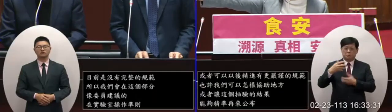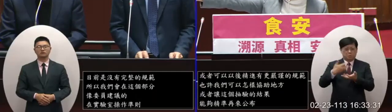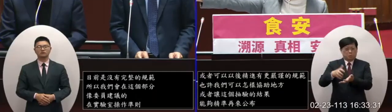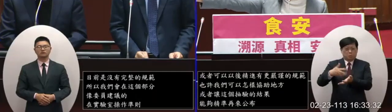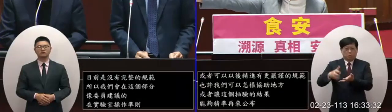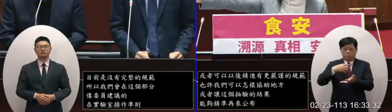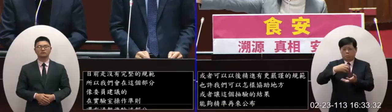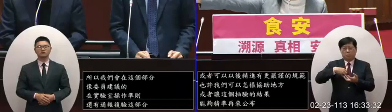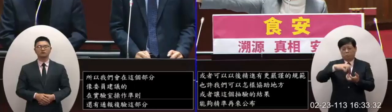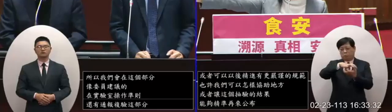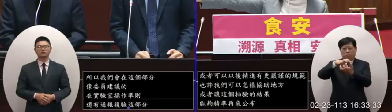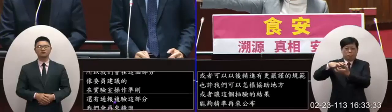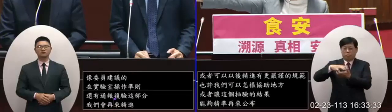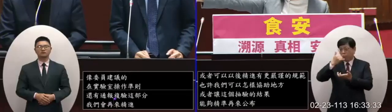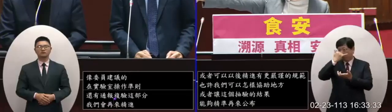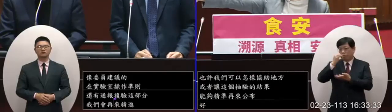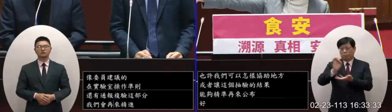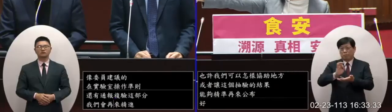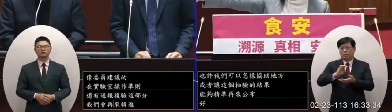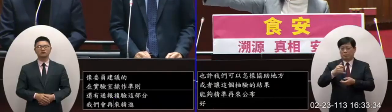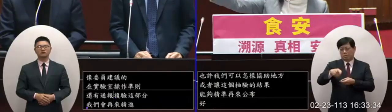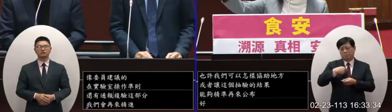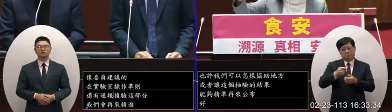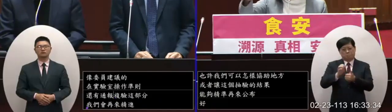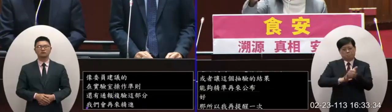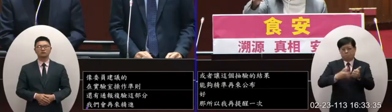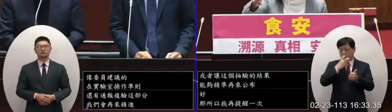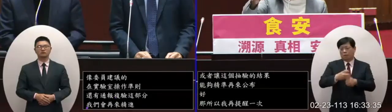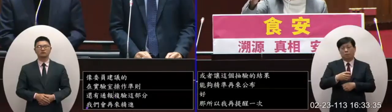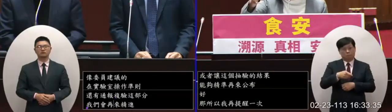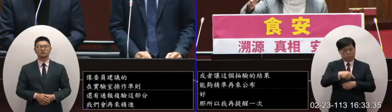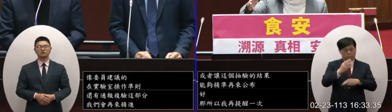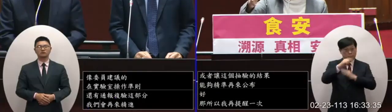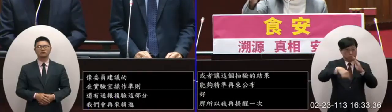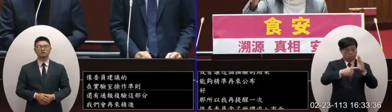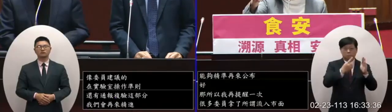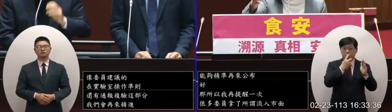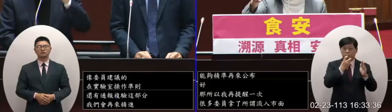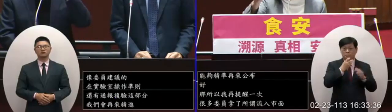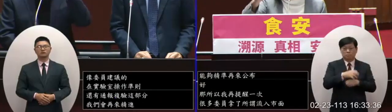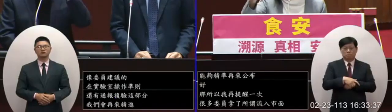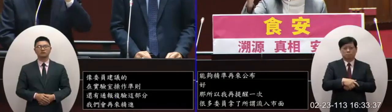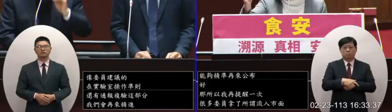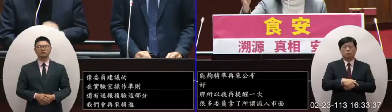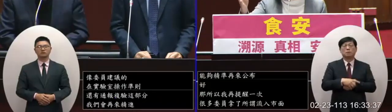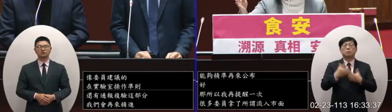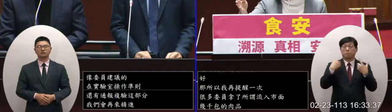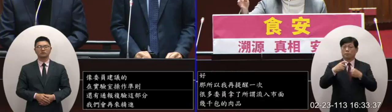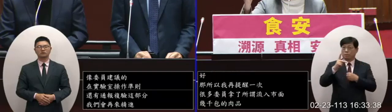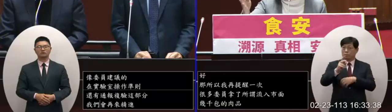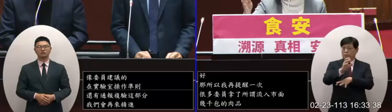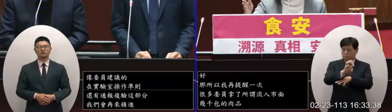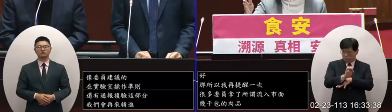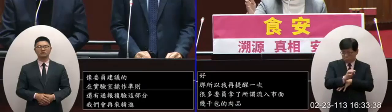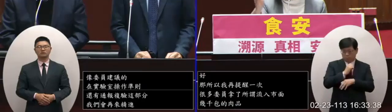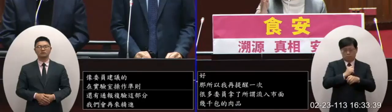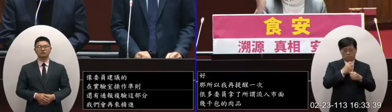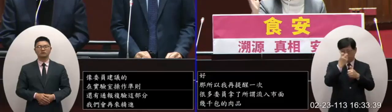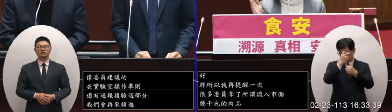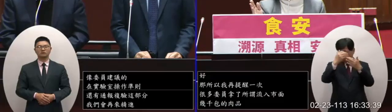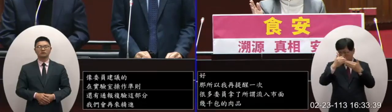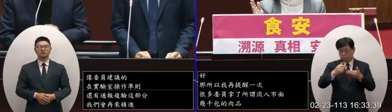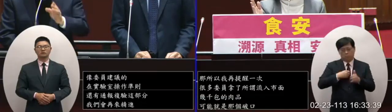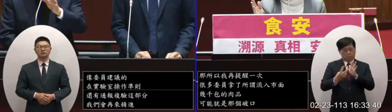品可能就是那個破口我覺得這個行政院中央我們基於科學的這個依據